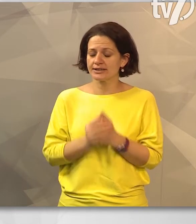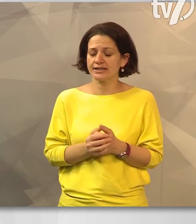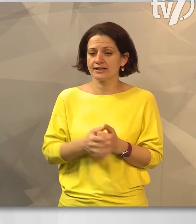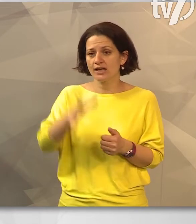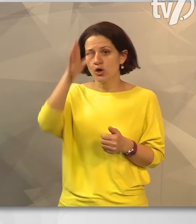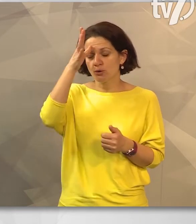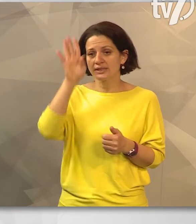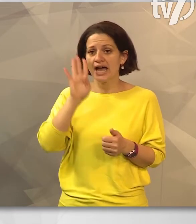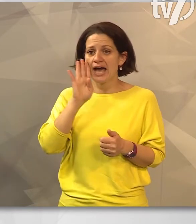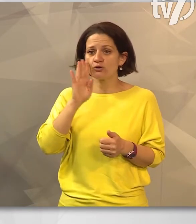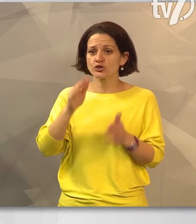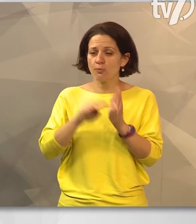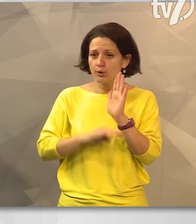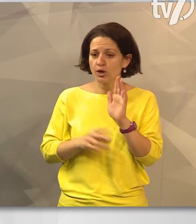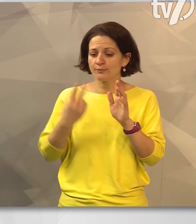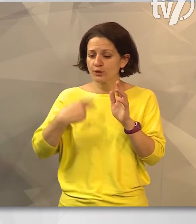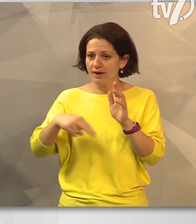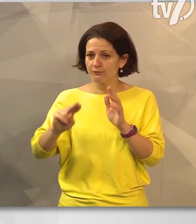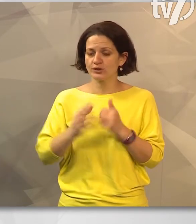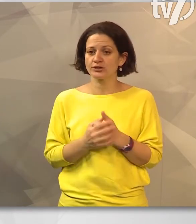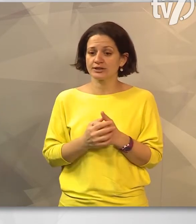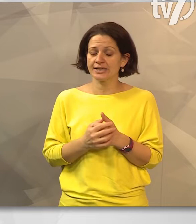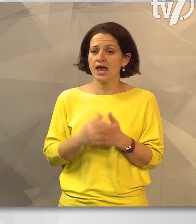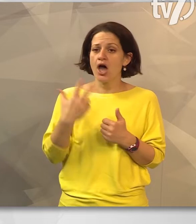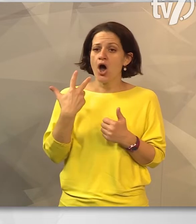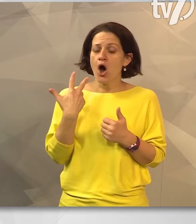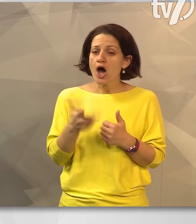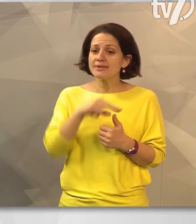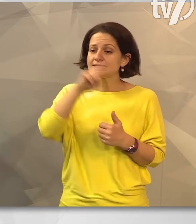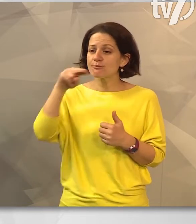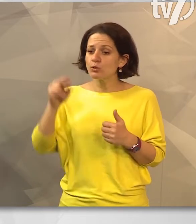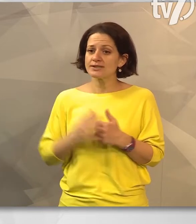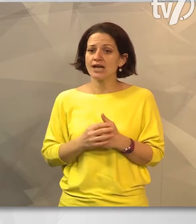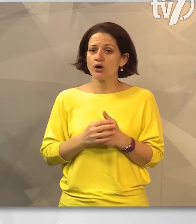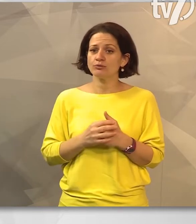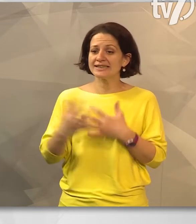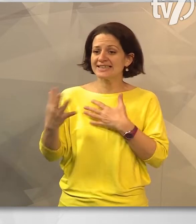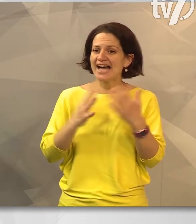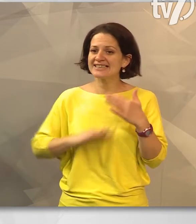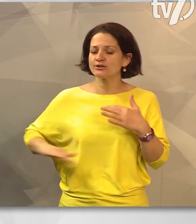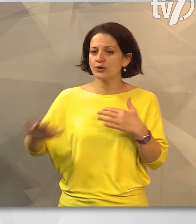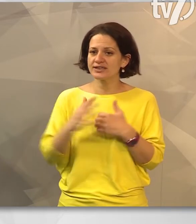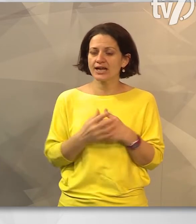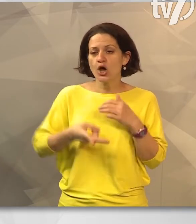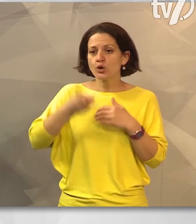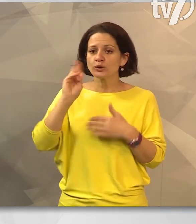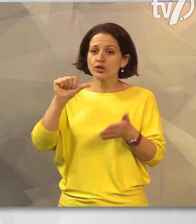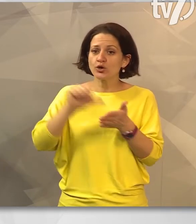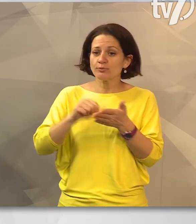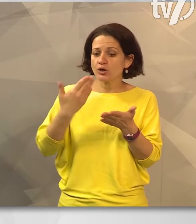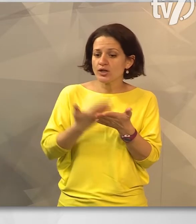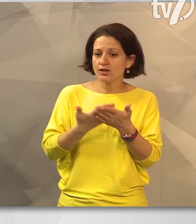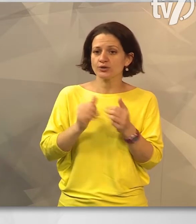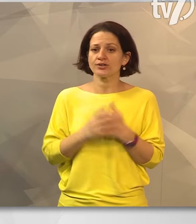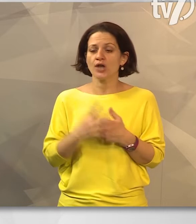A Kubinyi Ágoston program idén tovább folytatódik, és legalább 30 múzeum kiállító tér és kulturális központ gazdagodhat